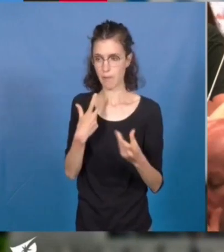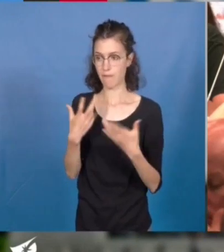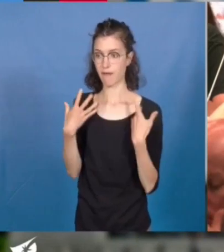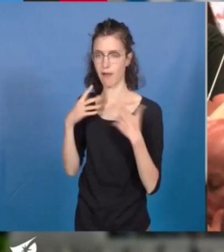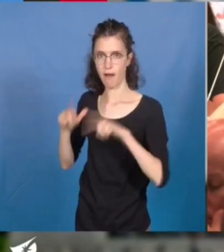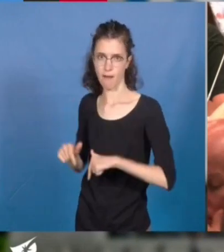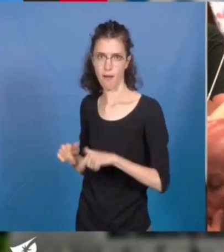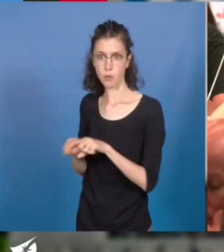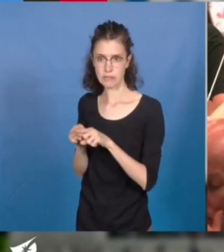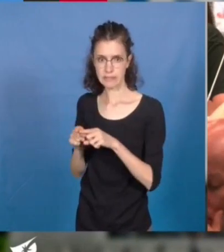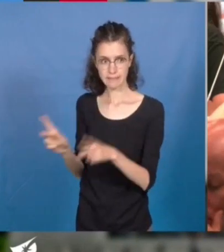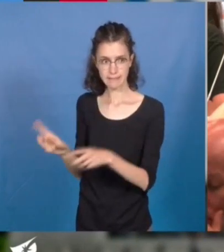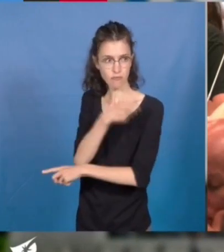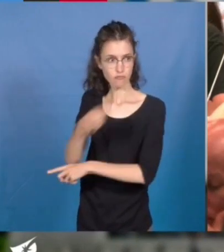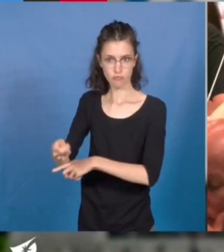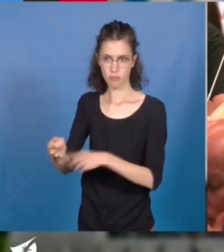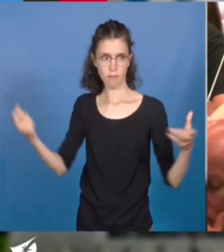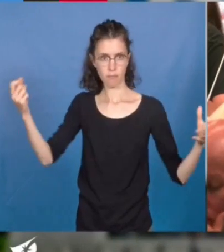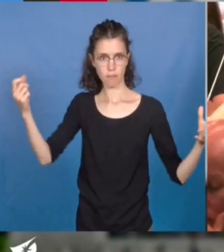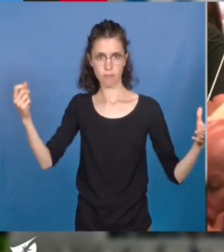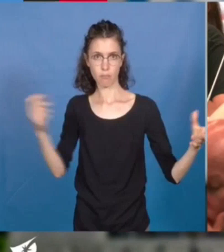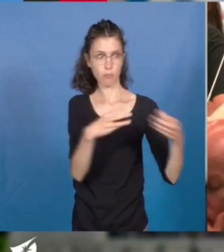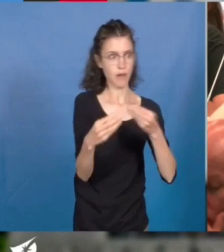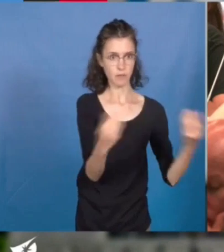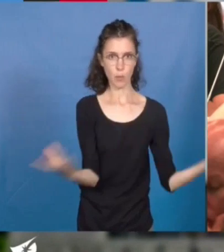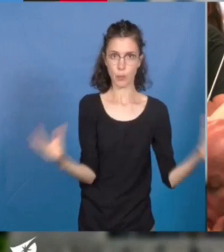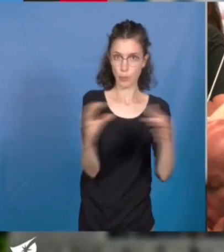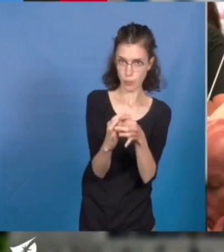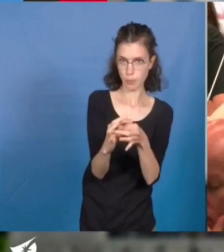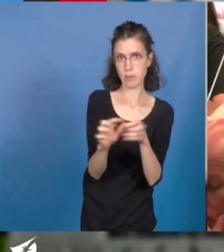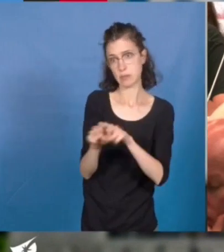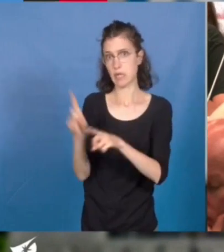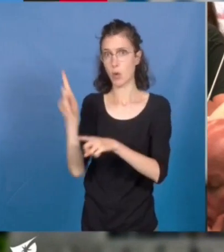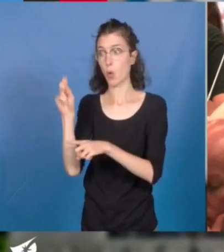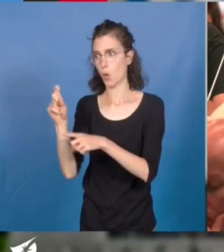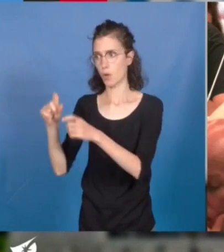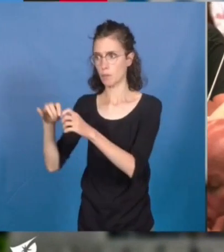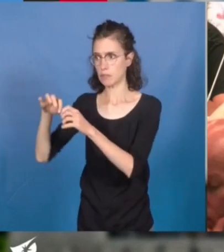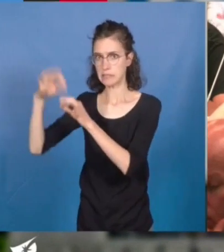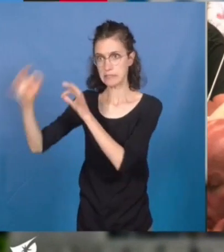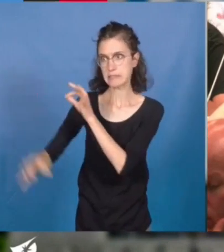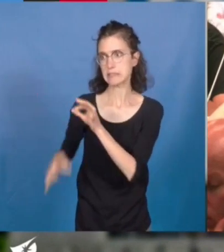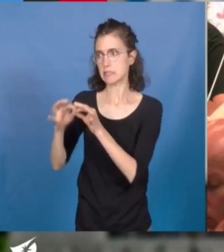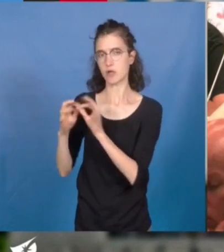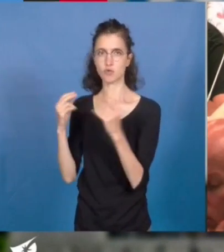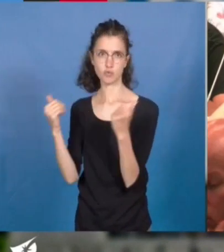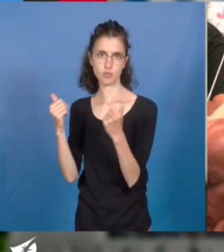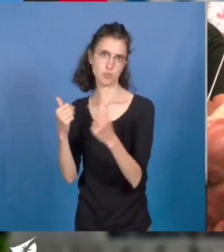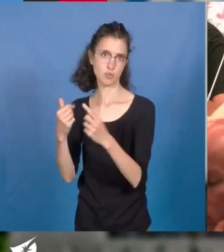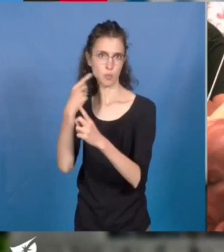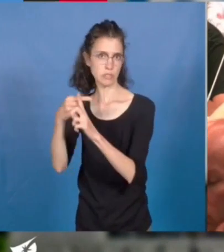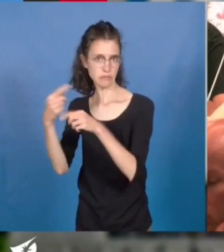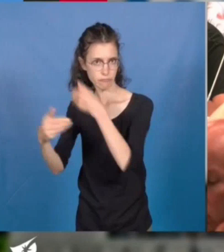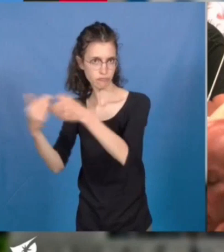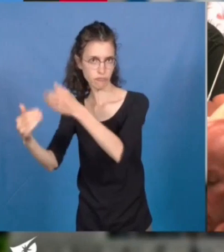de favoriser la biodiversité et un cycle de l'eau vertueux. La proximité de la Loire renforce au sens un avantage